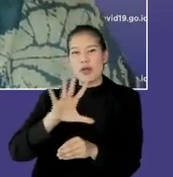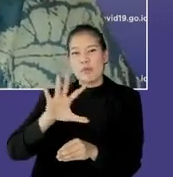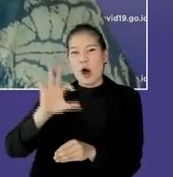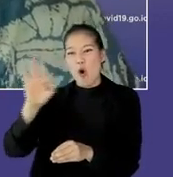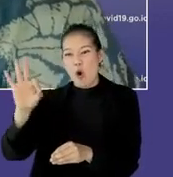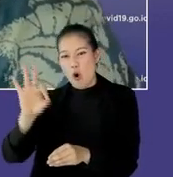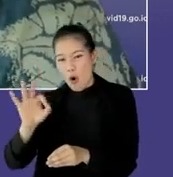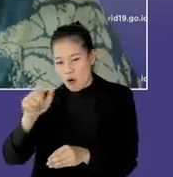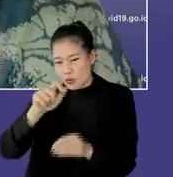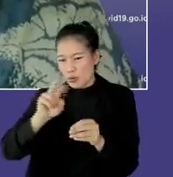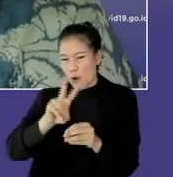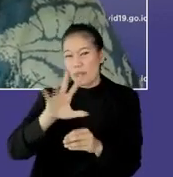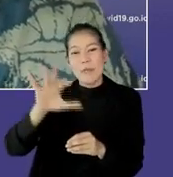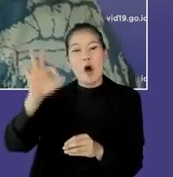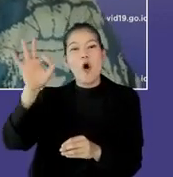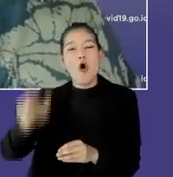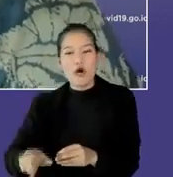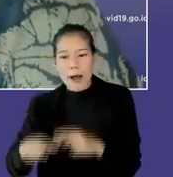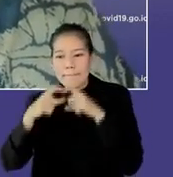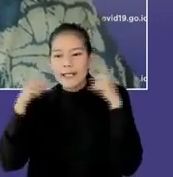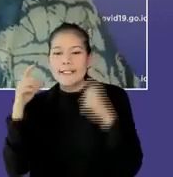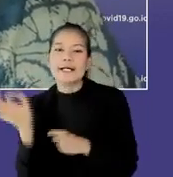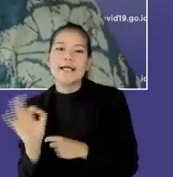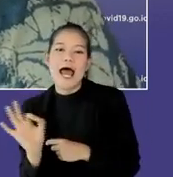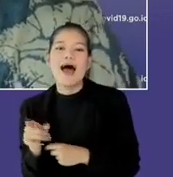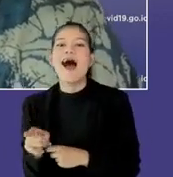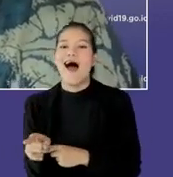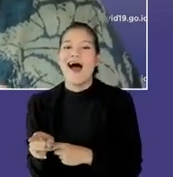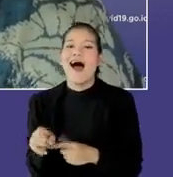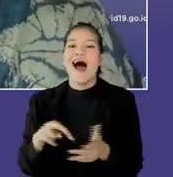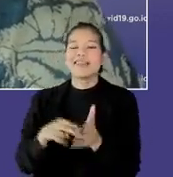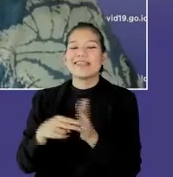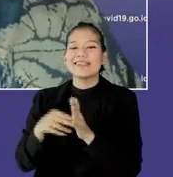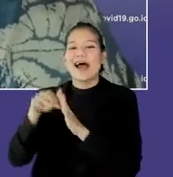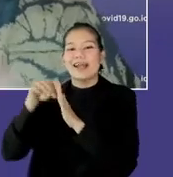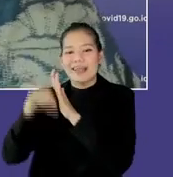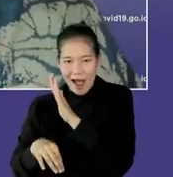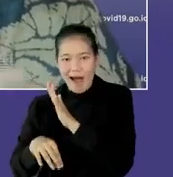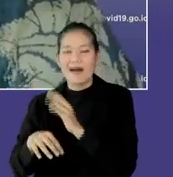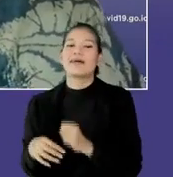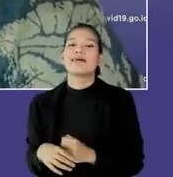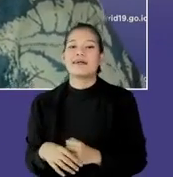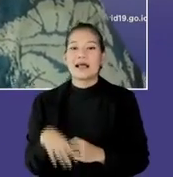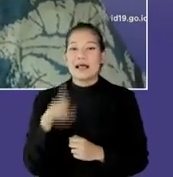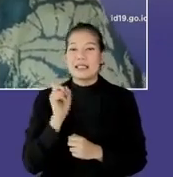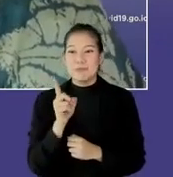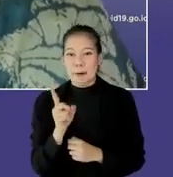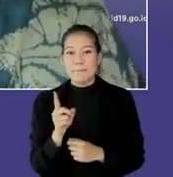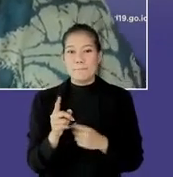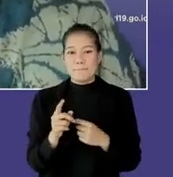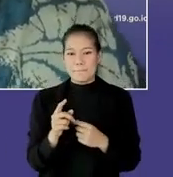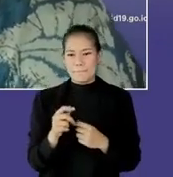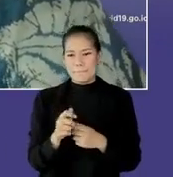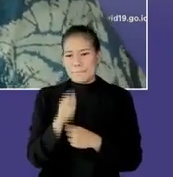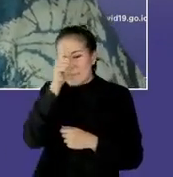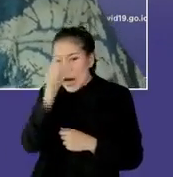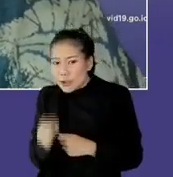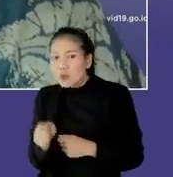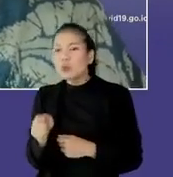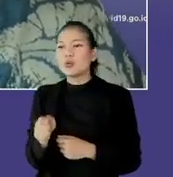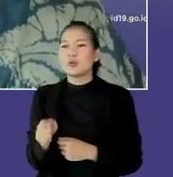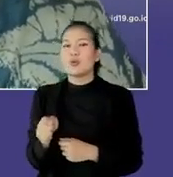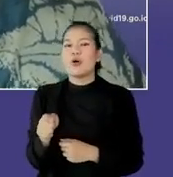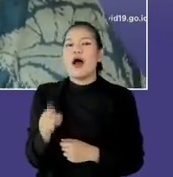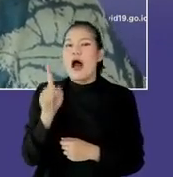orang gitu, misalnya, yang tidak menggunakan masker, itu sudah dikatakan rendah. Karena kepatuhan ini nggak bisa kita setting dengan angka yang rendah sebenarnya. harus